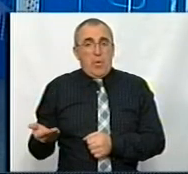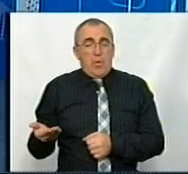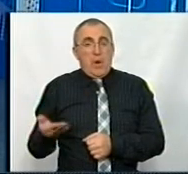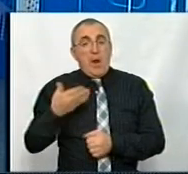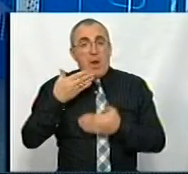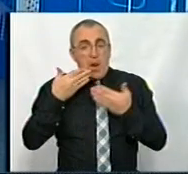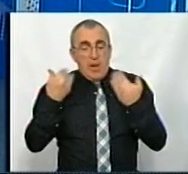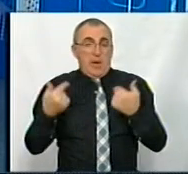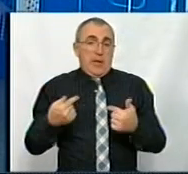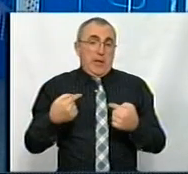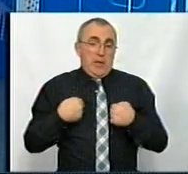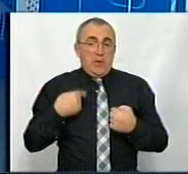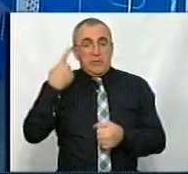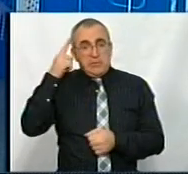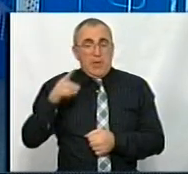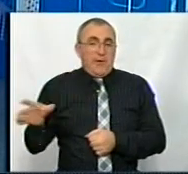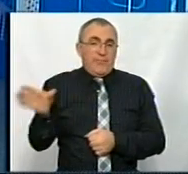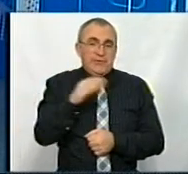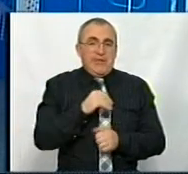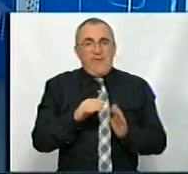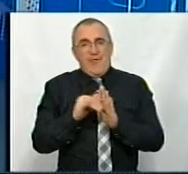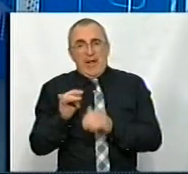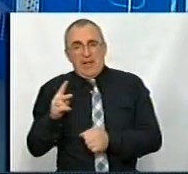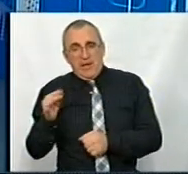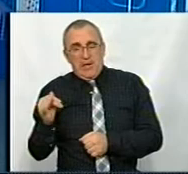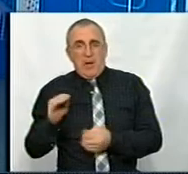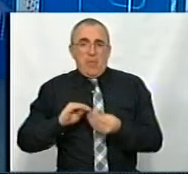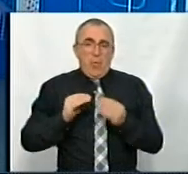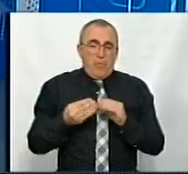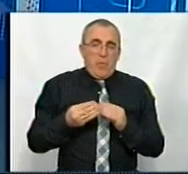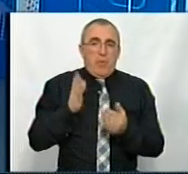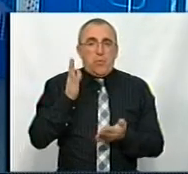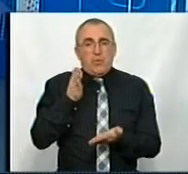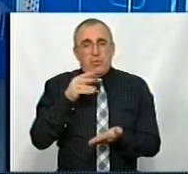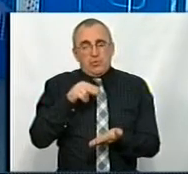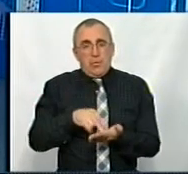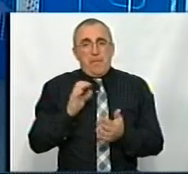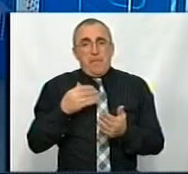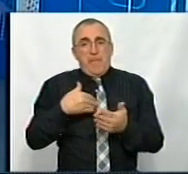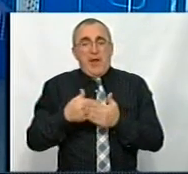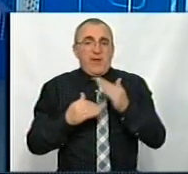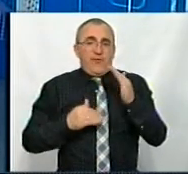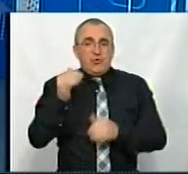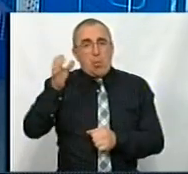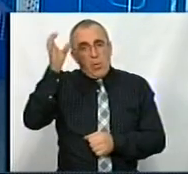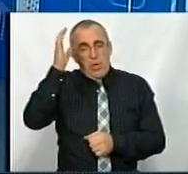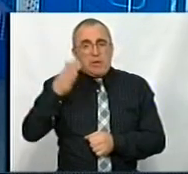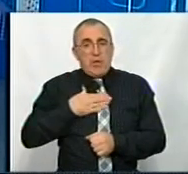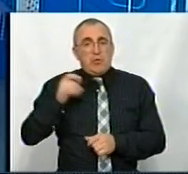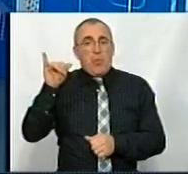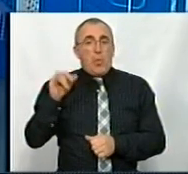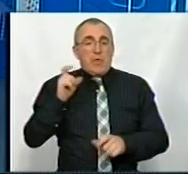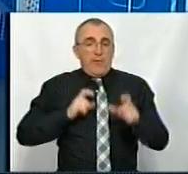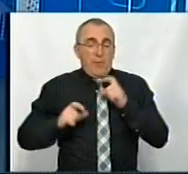легше, тому що я знаю всі виклики і проблеми, які будуть стояти і перед вищою освітою, і перед нашим університетом.